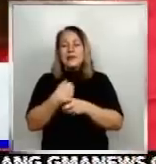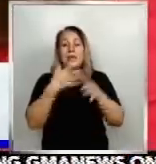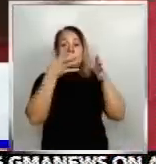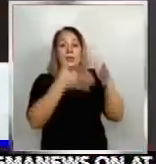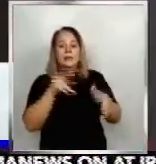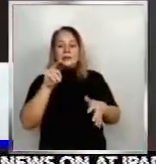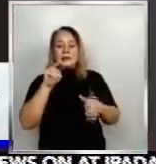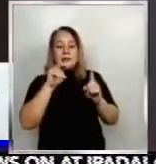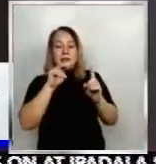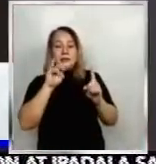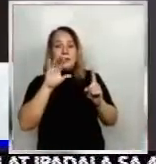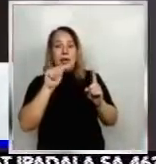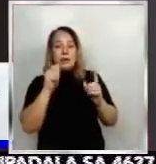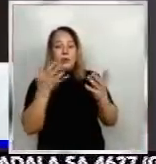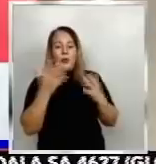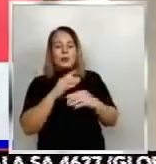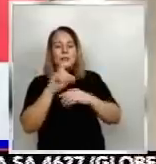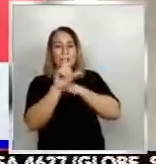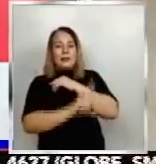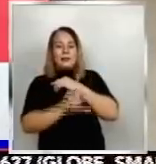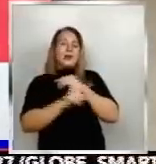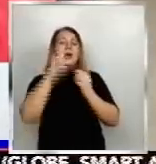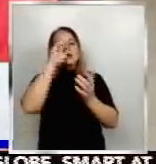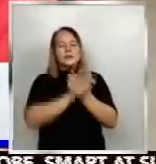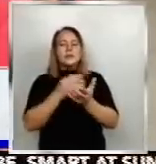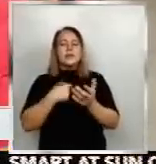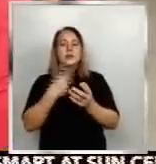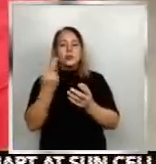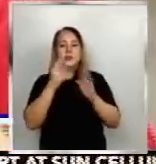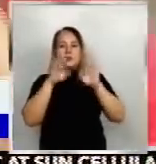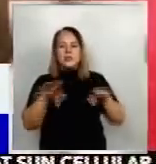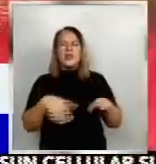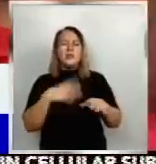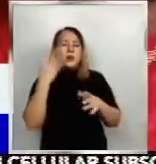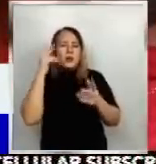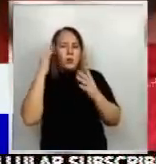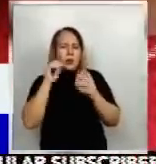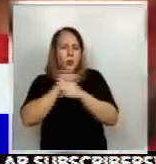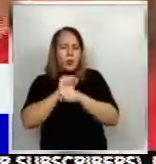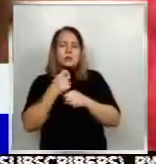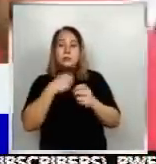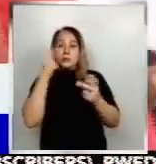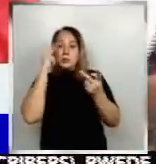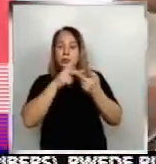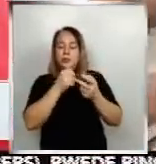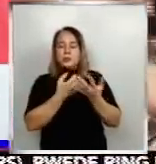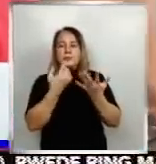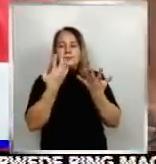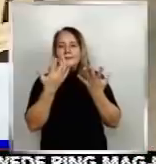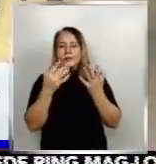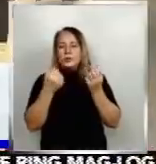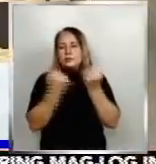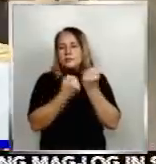sa Ormok Leyte, ang kanyang asawa at dalawang anak. Para lang talaga to sa kanila yung ginawa ko para maano ko yung pangangailangan